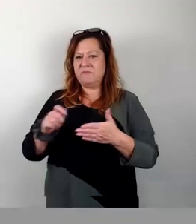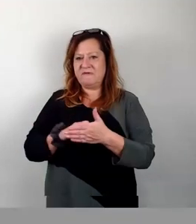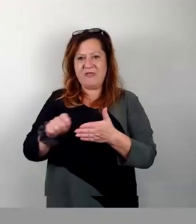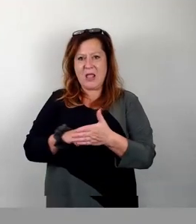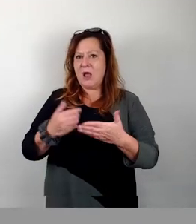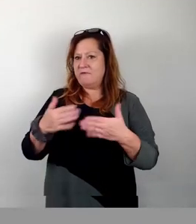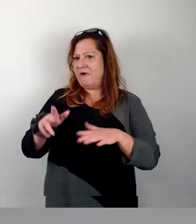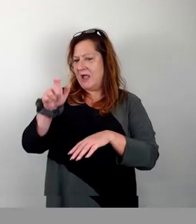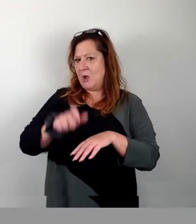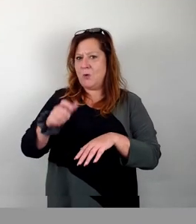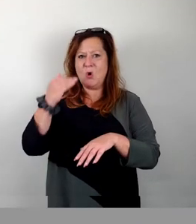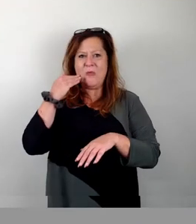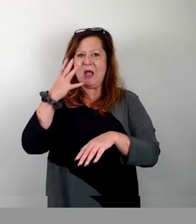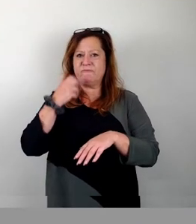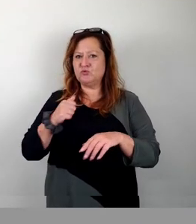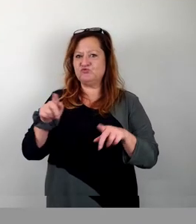um das Stimmzeichen.